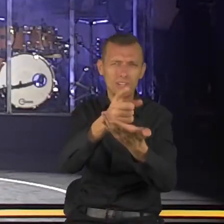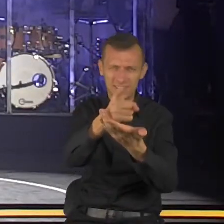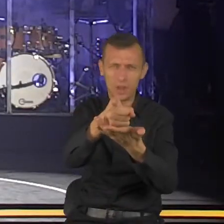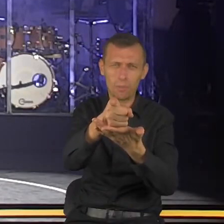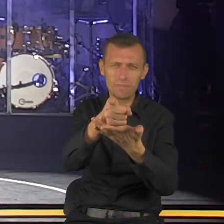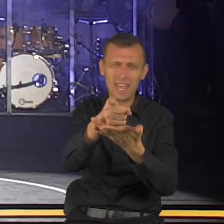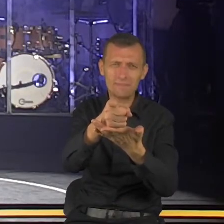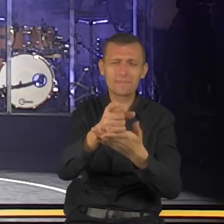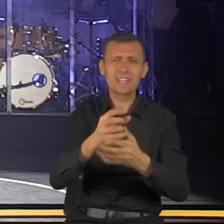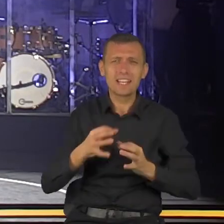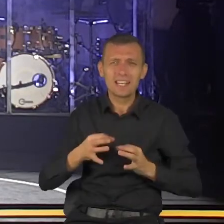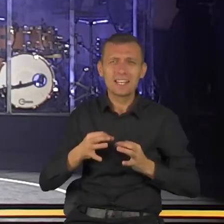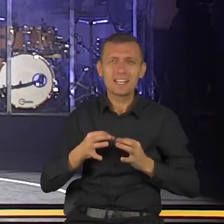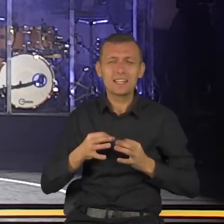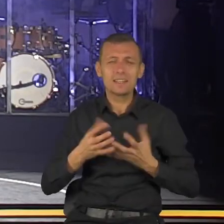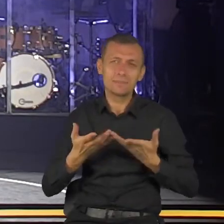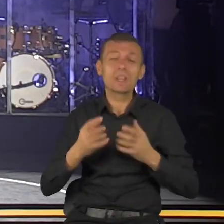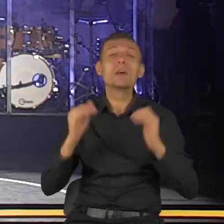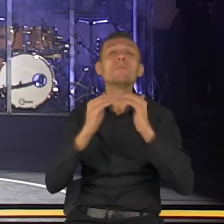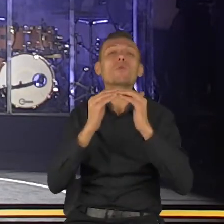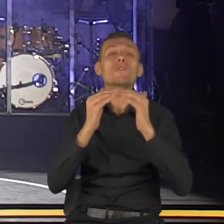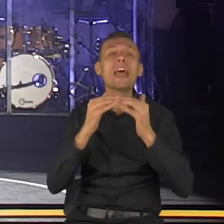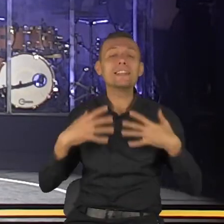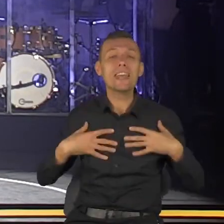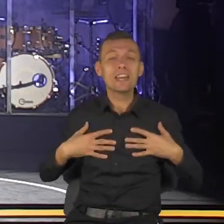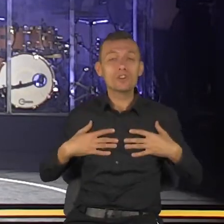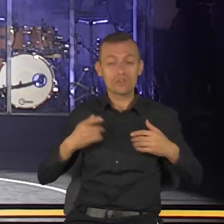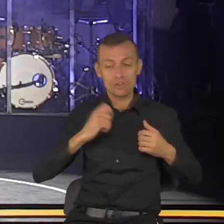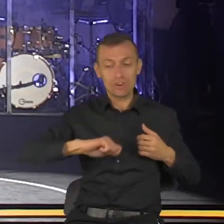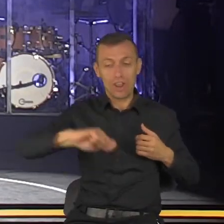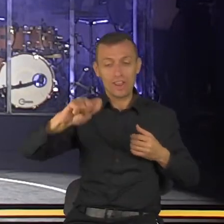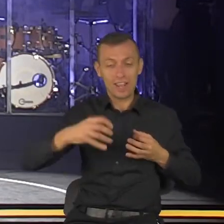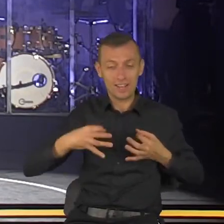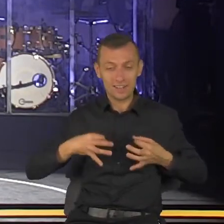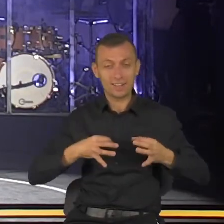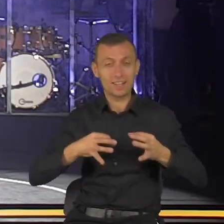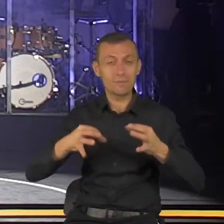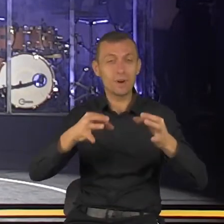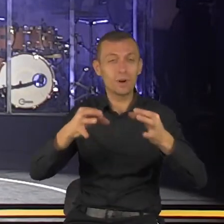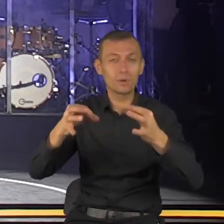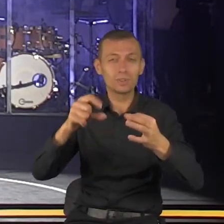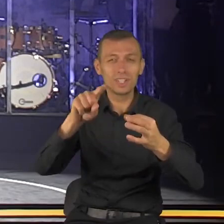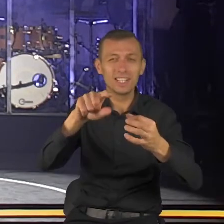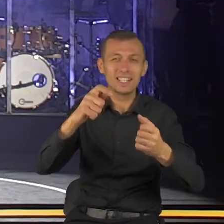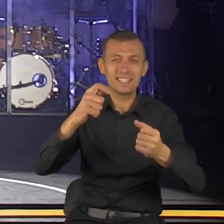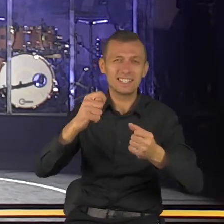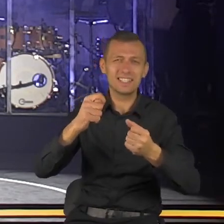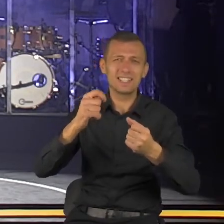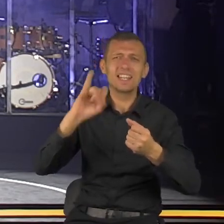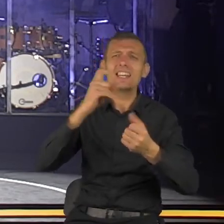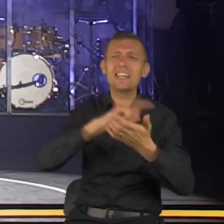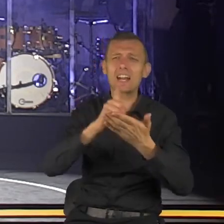będzie sterował Twoim życiem w taki sposób, że prędkość będzie właściwa,